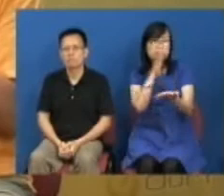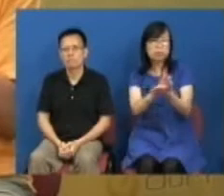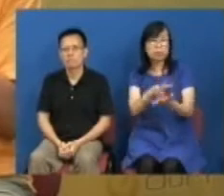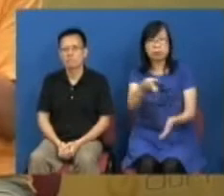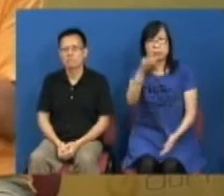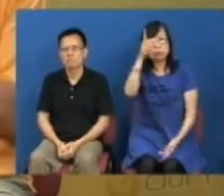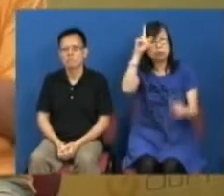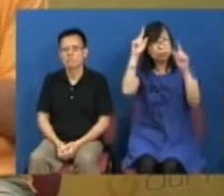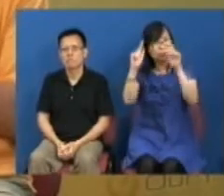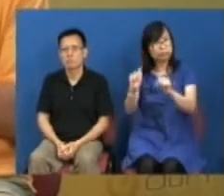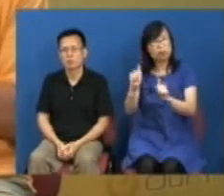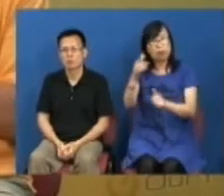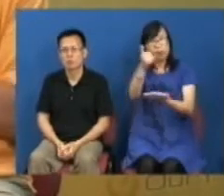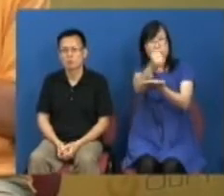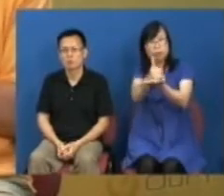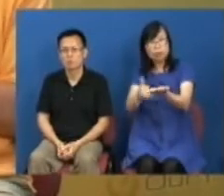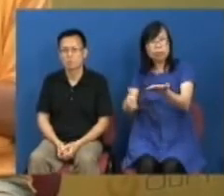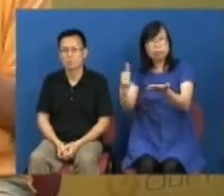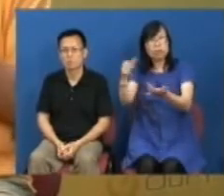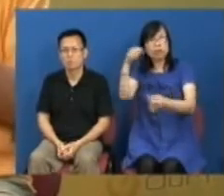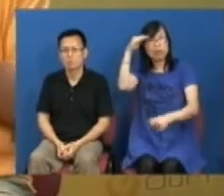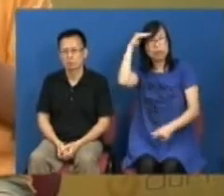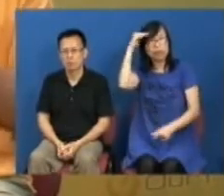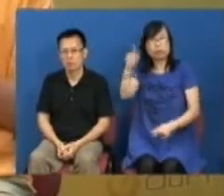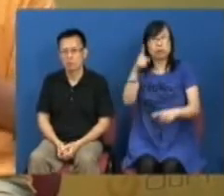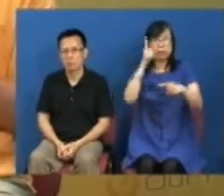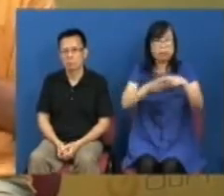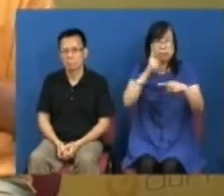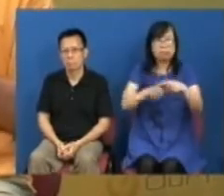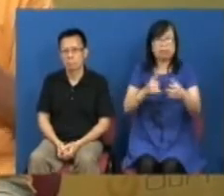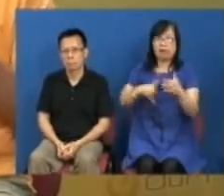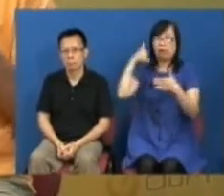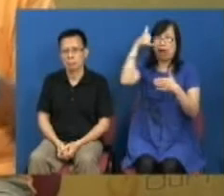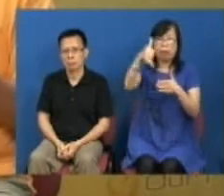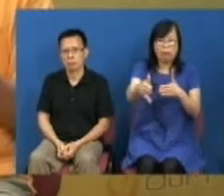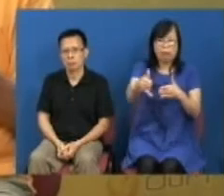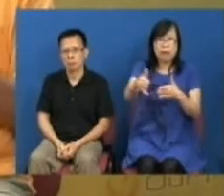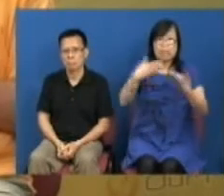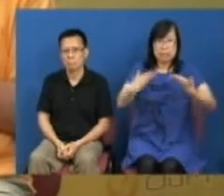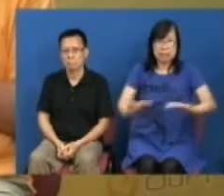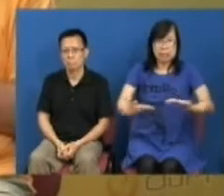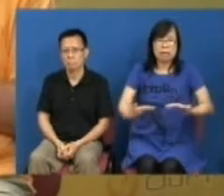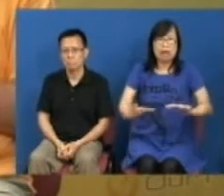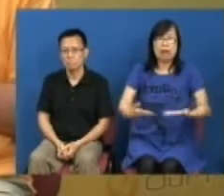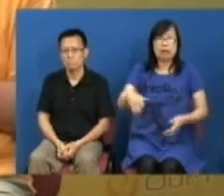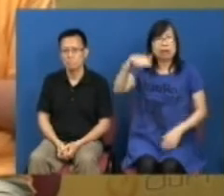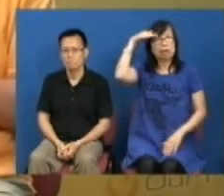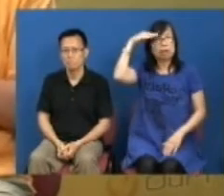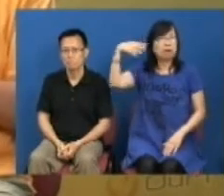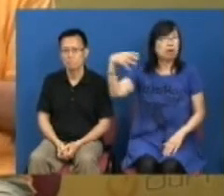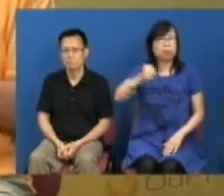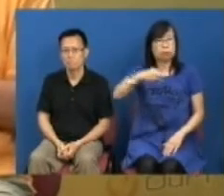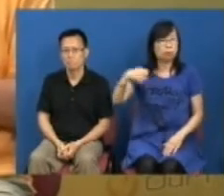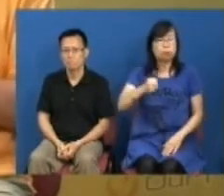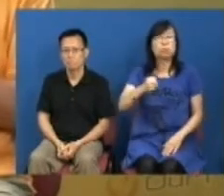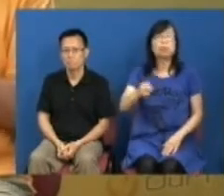退役的警务人员可能熟集那条例但是真正正正去到前线就是那些现役的在执行公权力的警